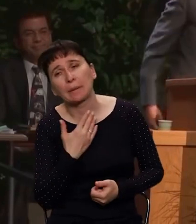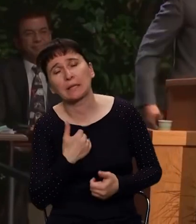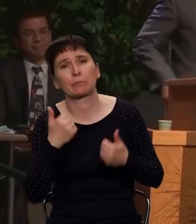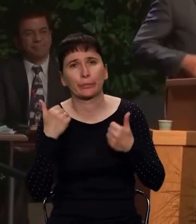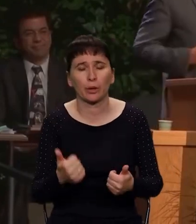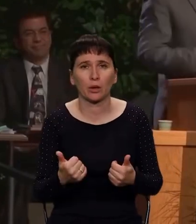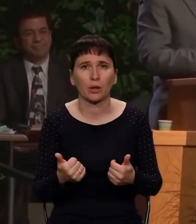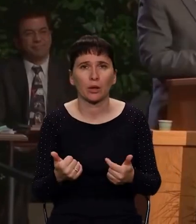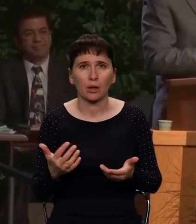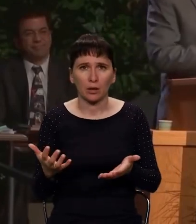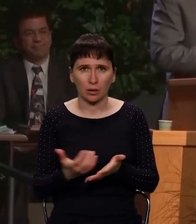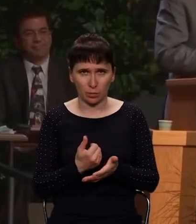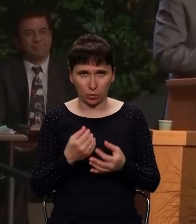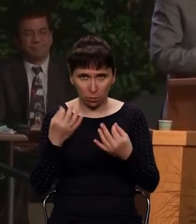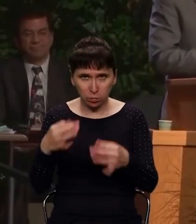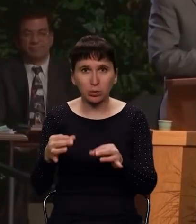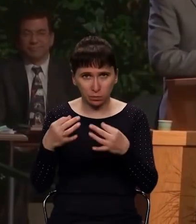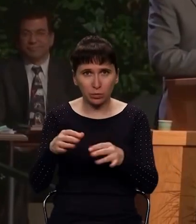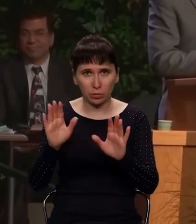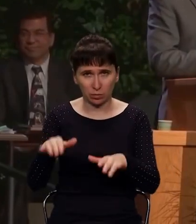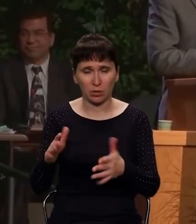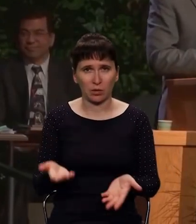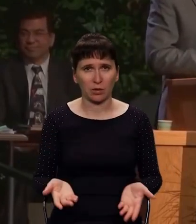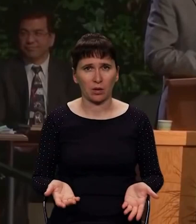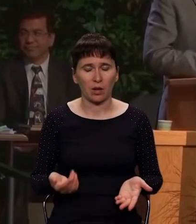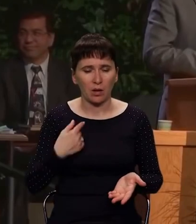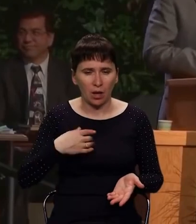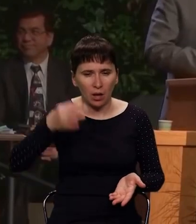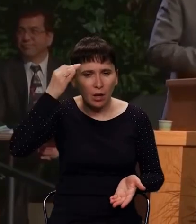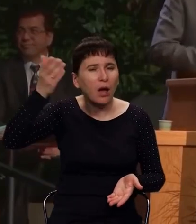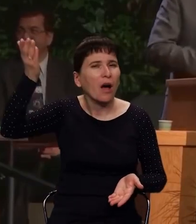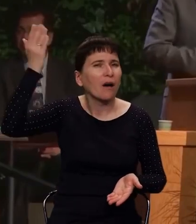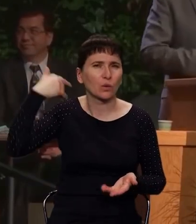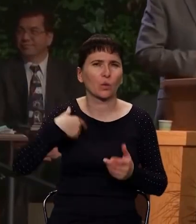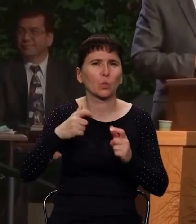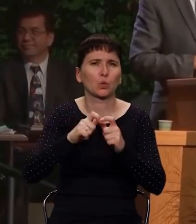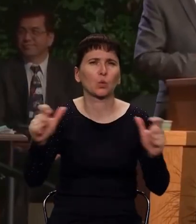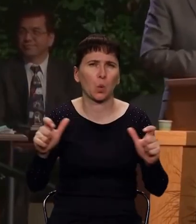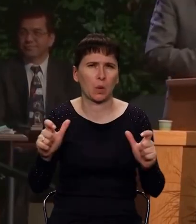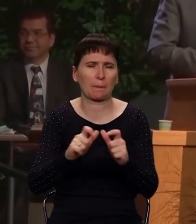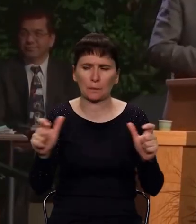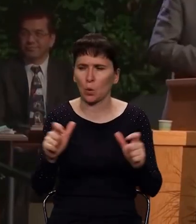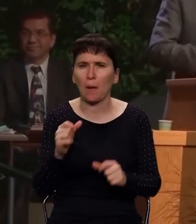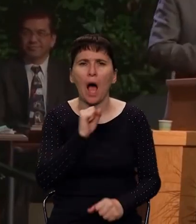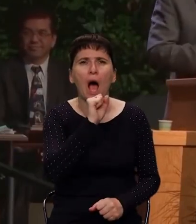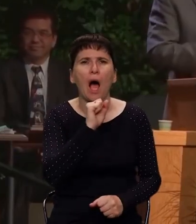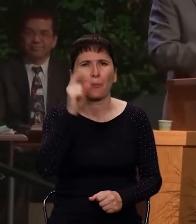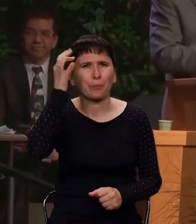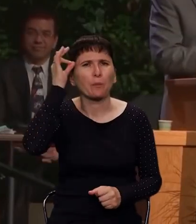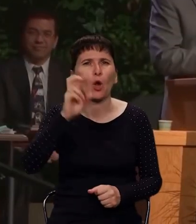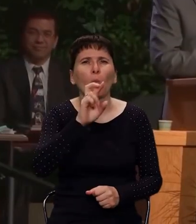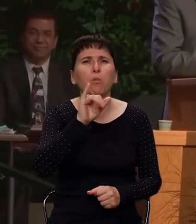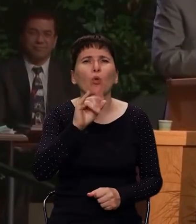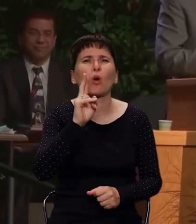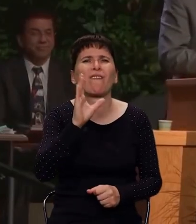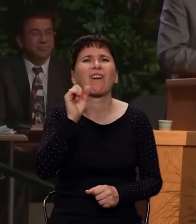Я вспоминаю, учился я в школе. Букварь был в школе. Кто с букварем